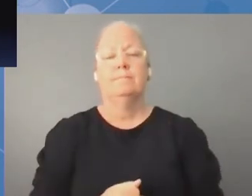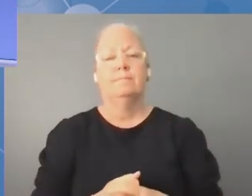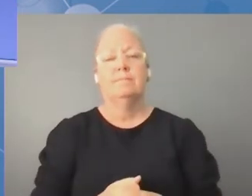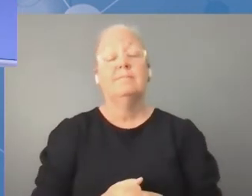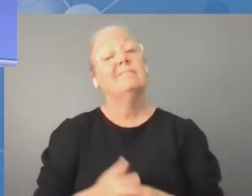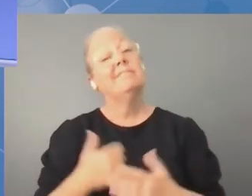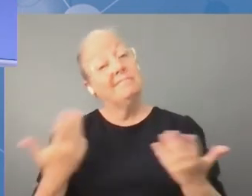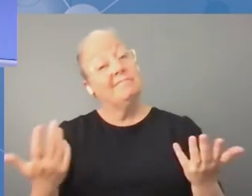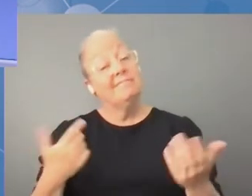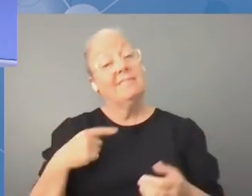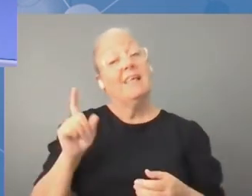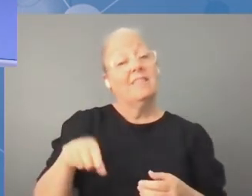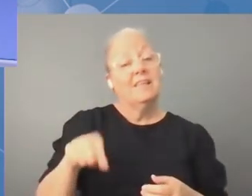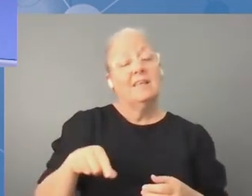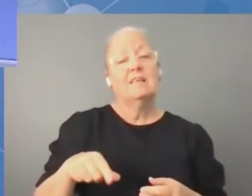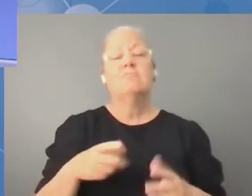Polski. Do widzenia.